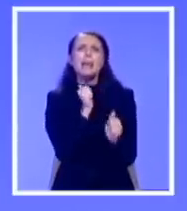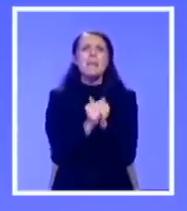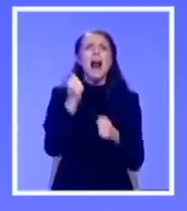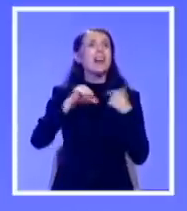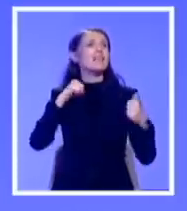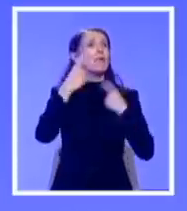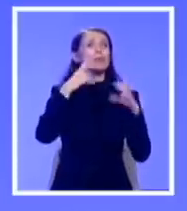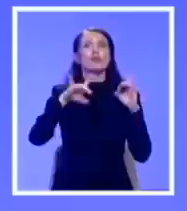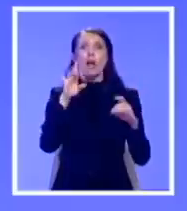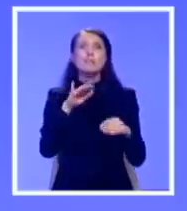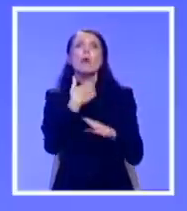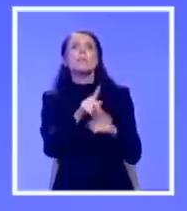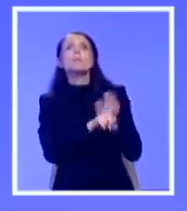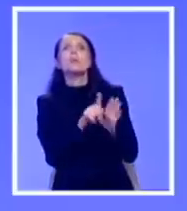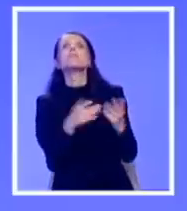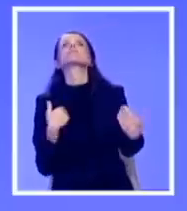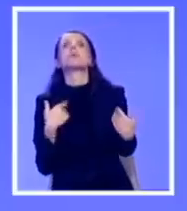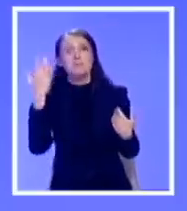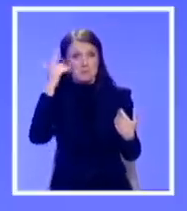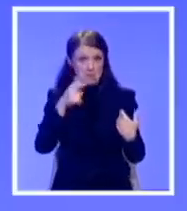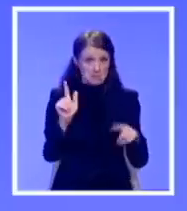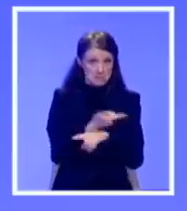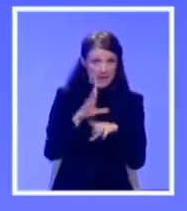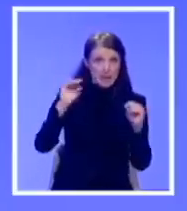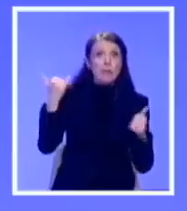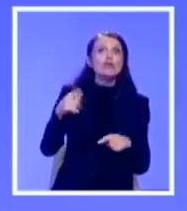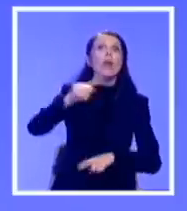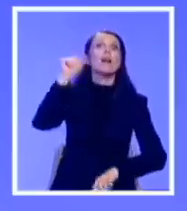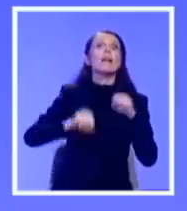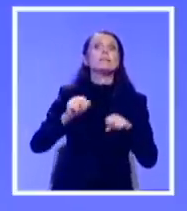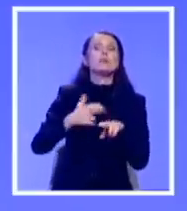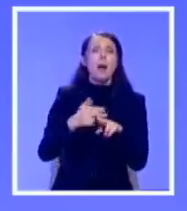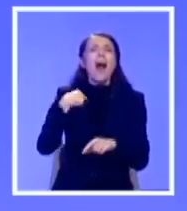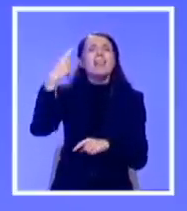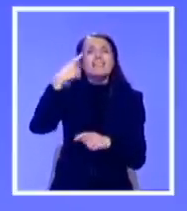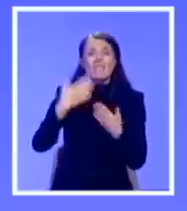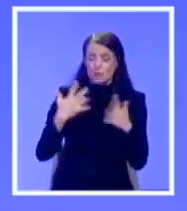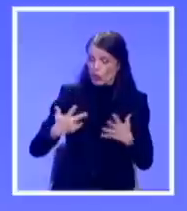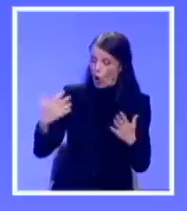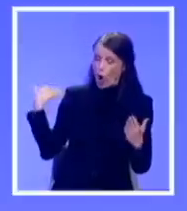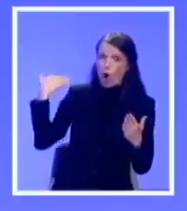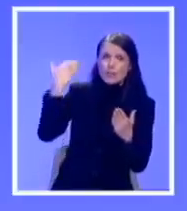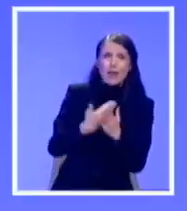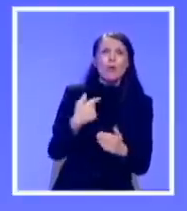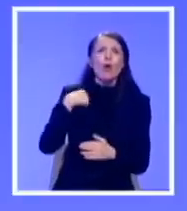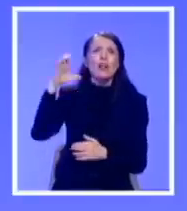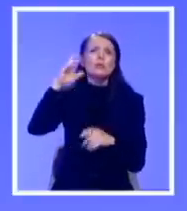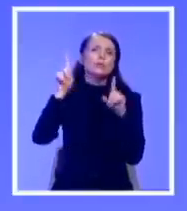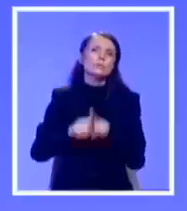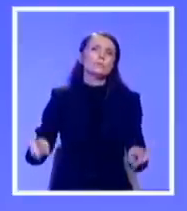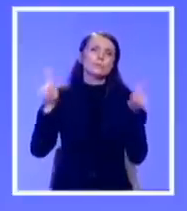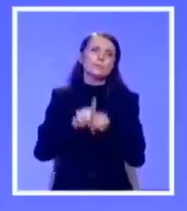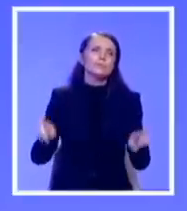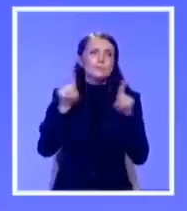Ja ne znam da li je u pitanju bila prazna priča režima ili njihova nesposobnost, ali znam da već punih osam godina slušam i dalje istu